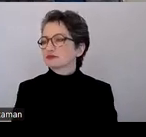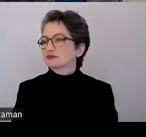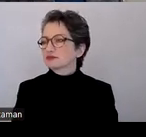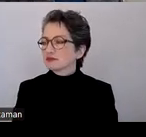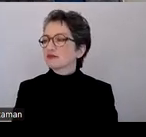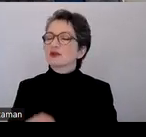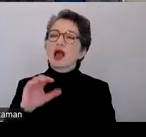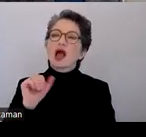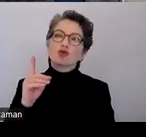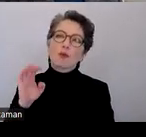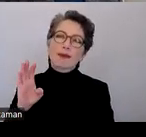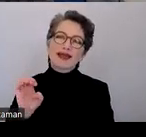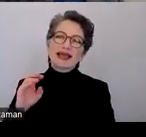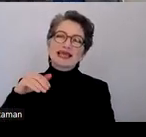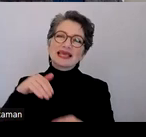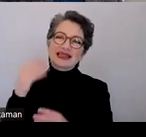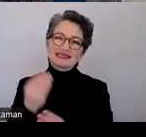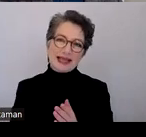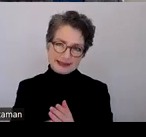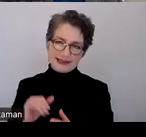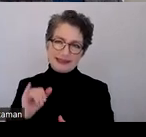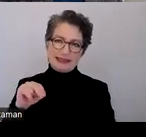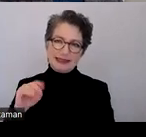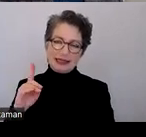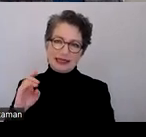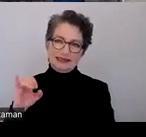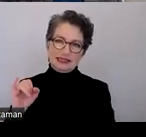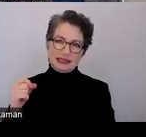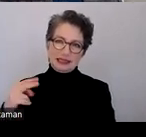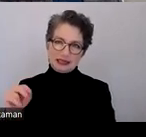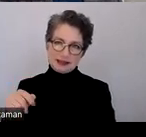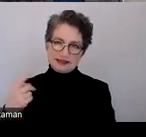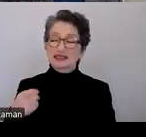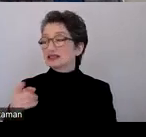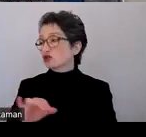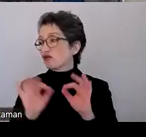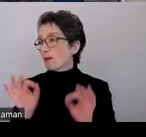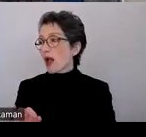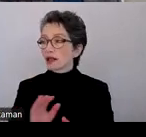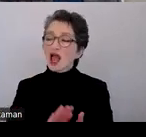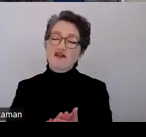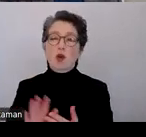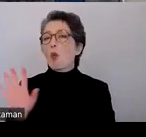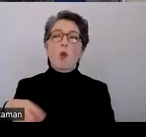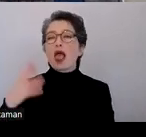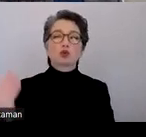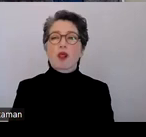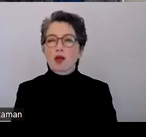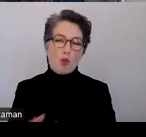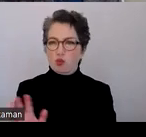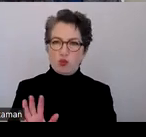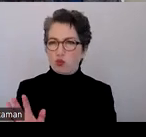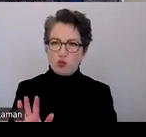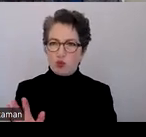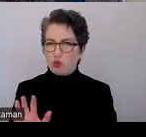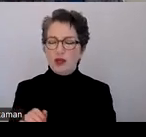Adobe InDesign wäre das Nächste. Das ist natürlich kein Format, das man jetzt zum Herunterladen anbieten würde, sondern das ist eigentlich in